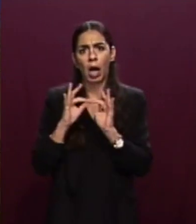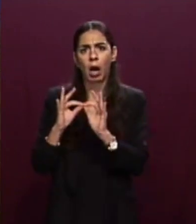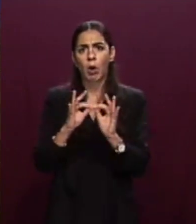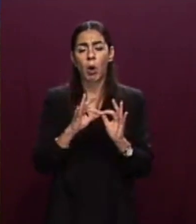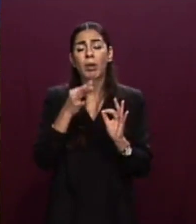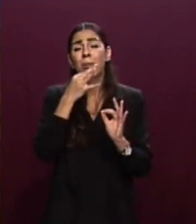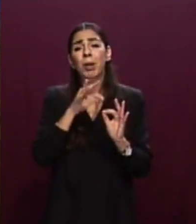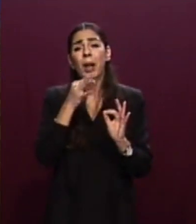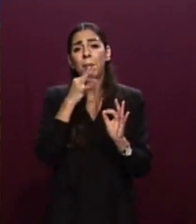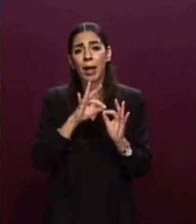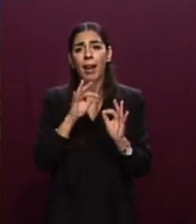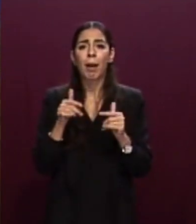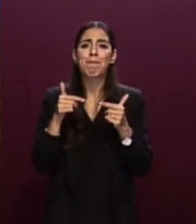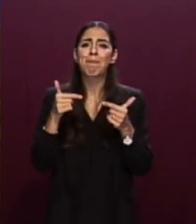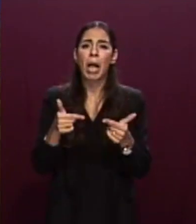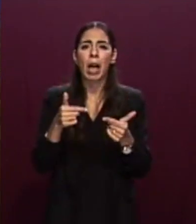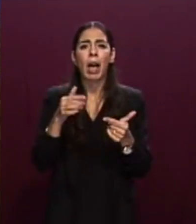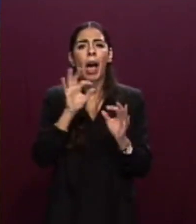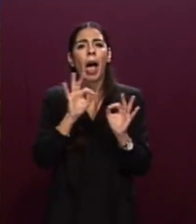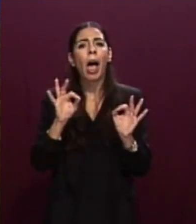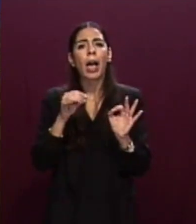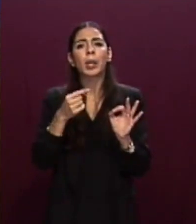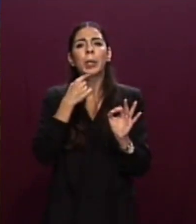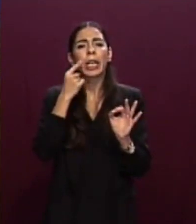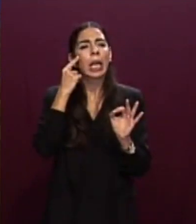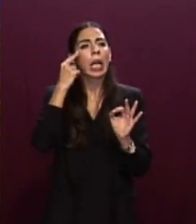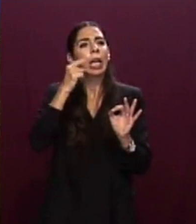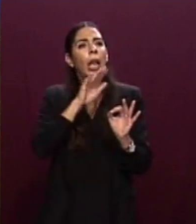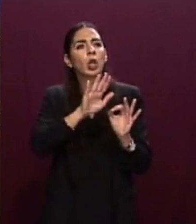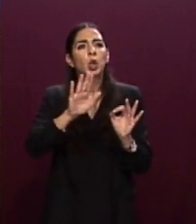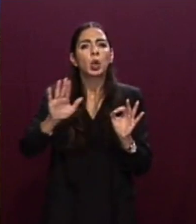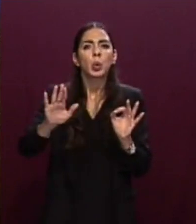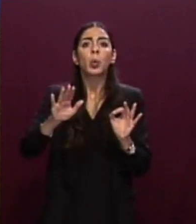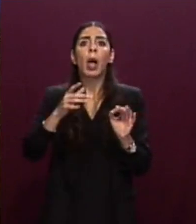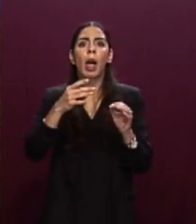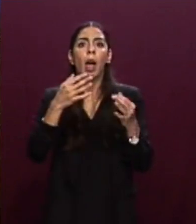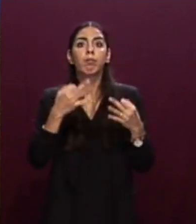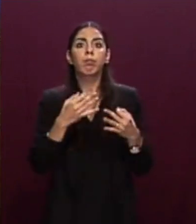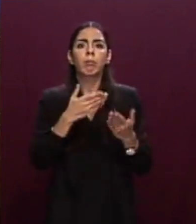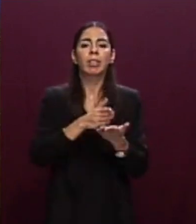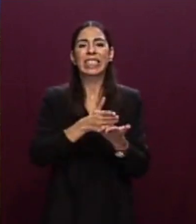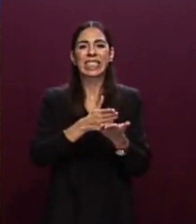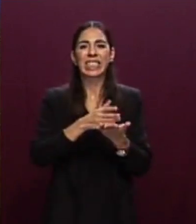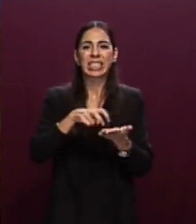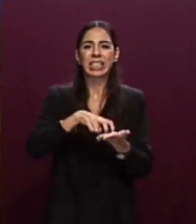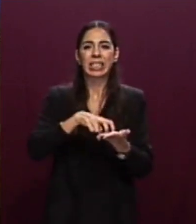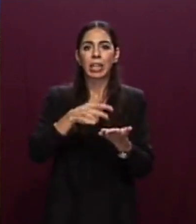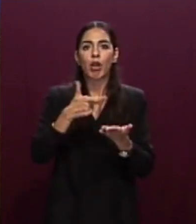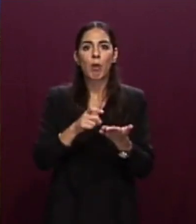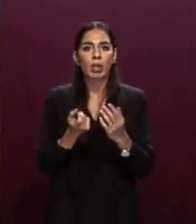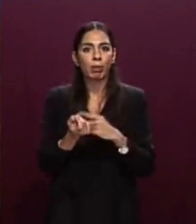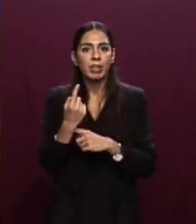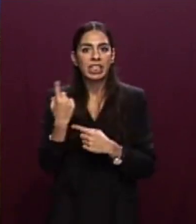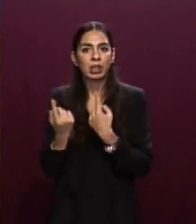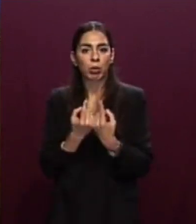dura prova la coerenza di alcune posizioni ideologiche. Basti pensare a chi, oggi in posizione critica nei confronti dell'azione di governo,